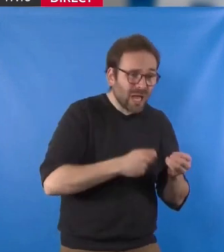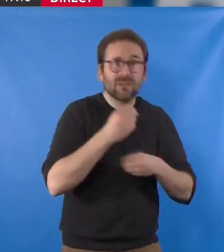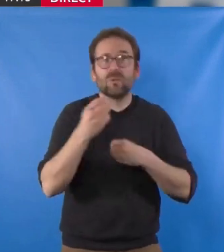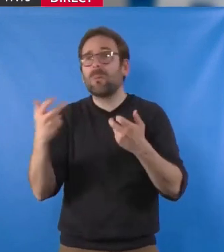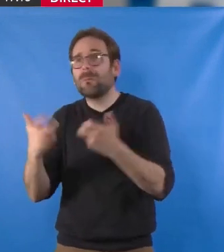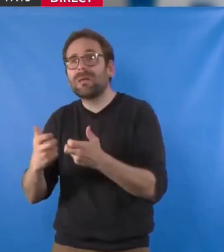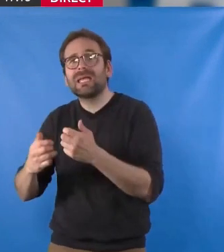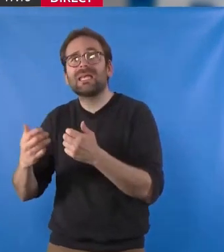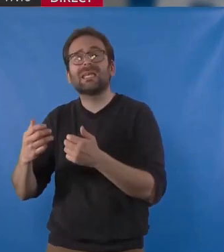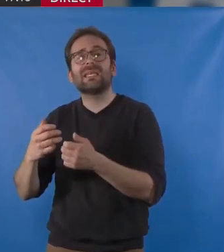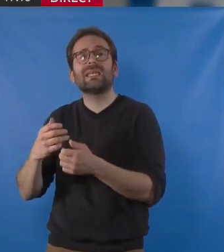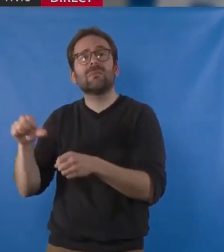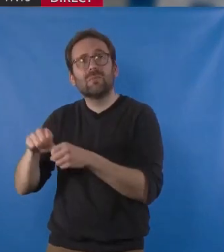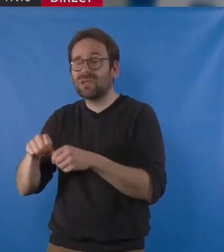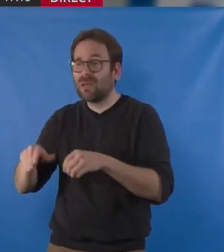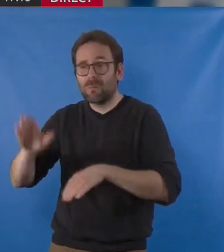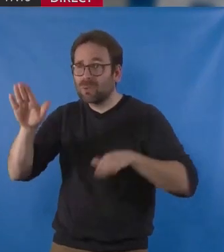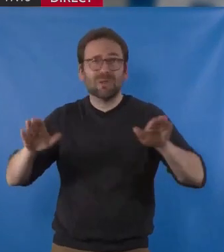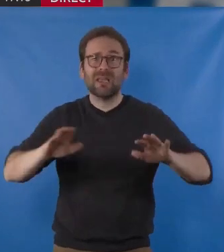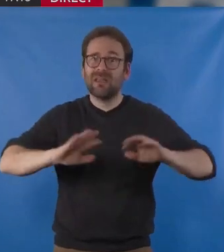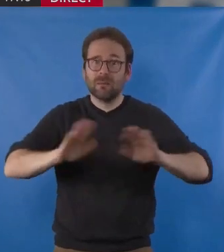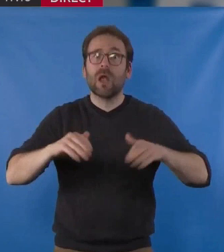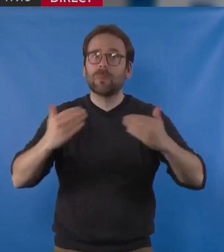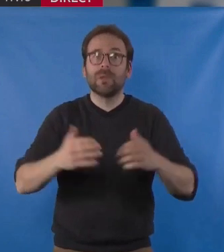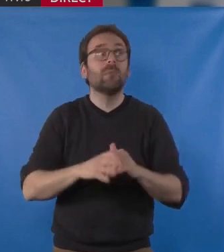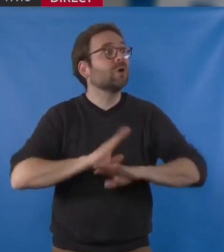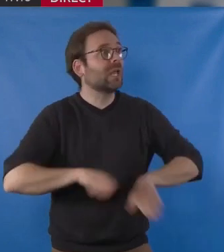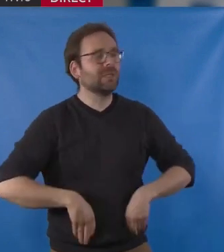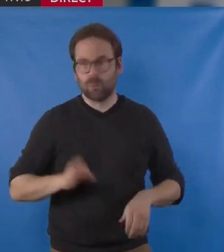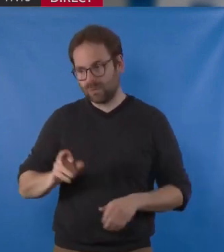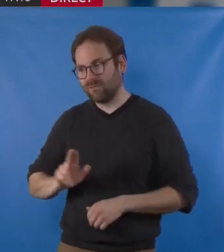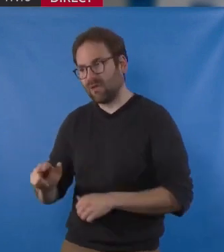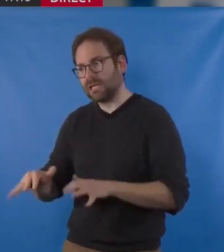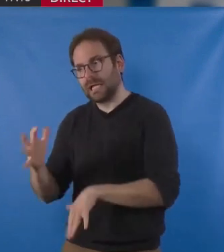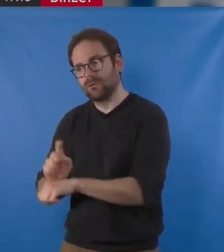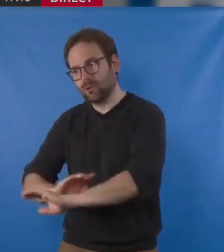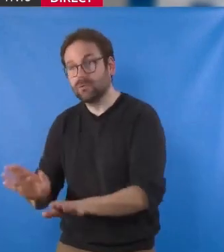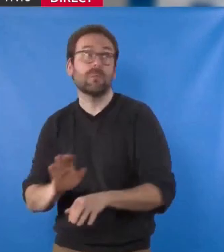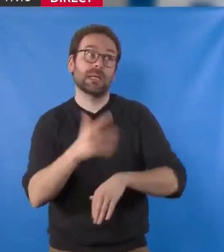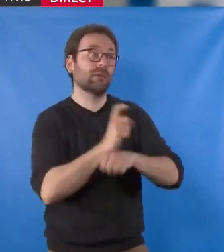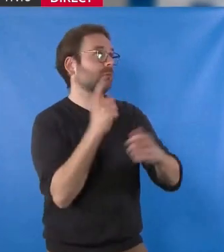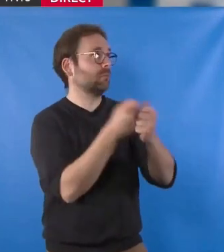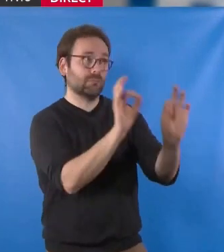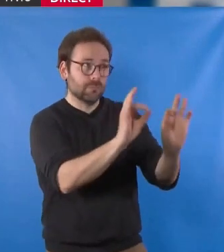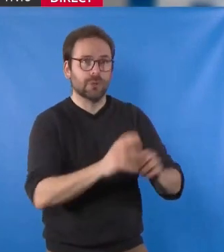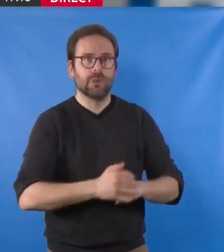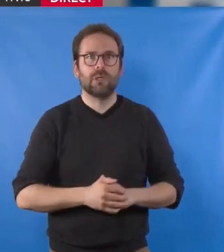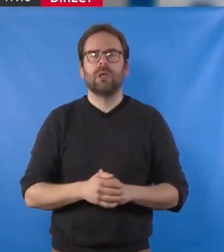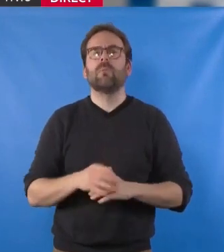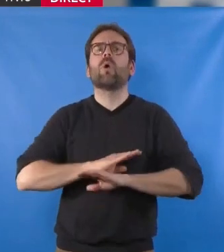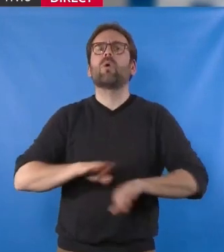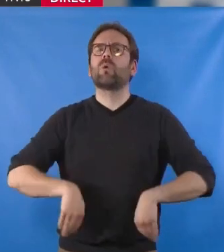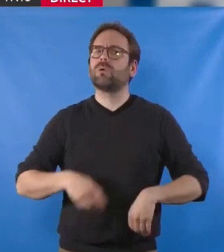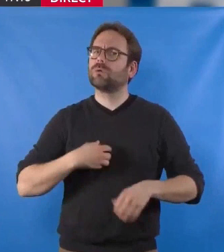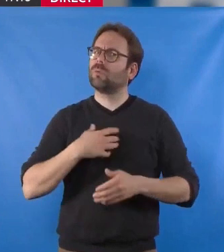des prix des énergies fossiles. J'en termine, j'en ai pour une Oui, merci, là il faut vraiment conclure, vous avez 15 secondes. J'en ai pour 15 secondes. Pour conclure, nous sommes